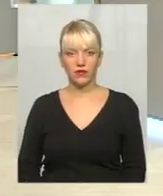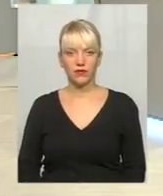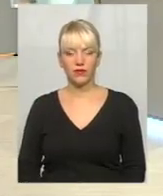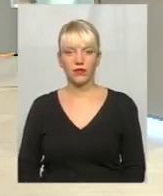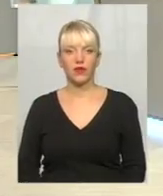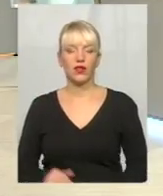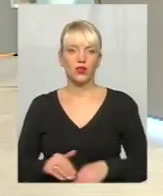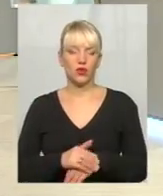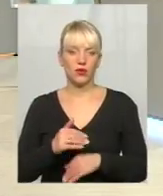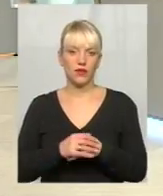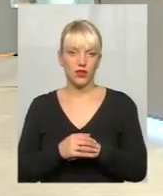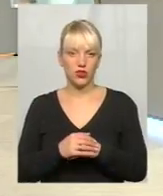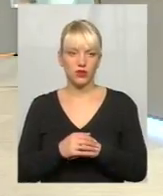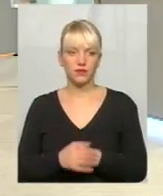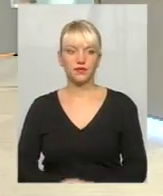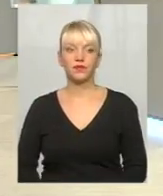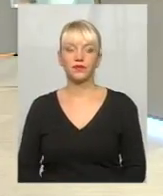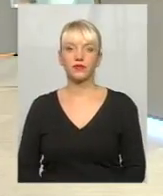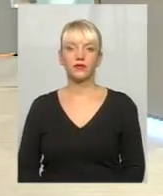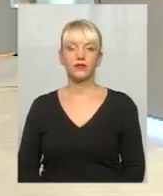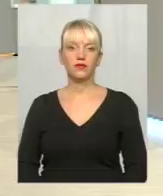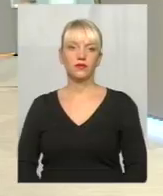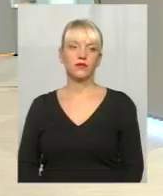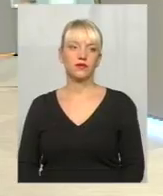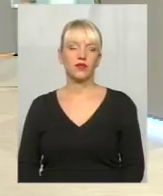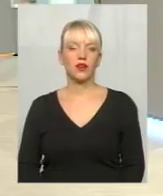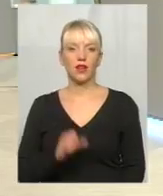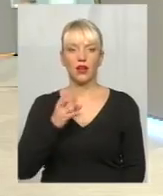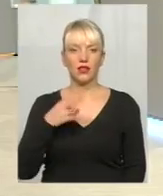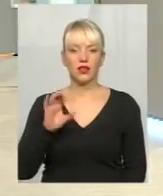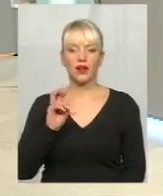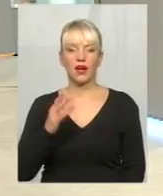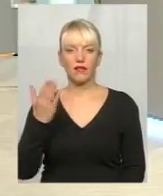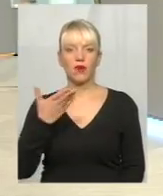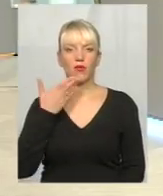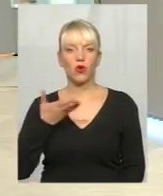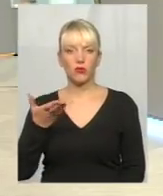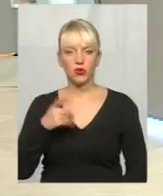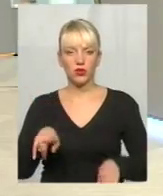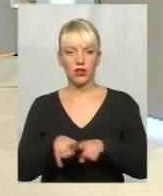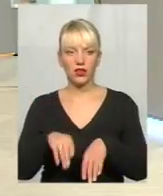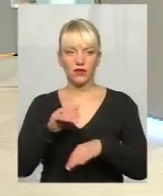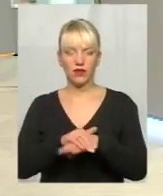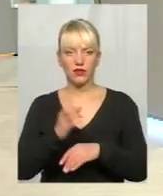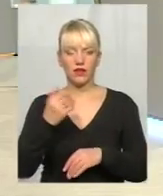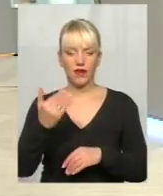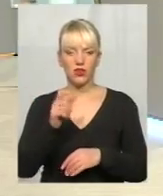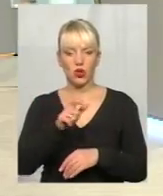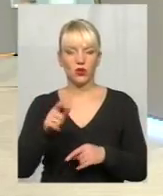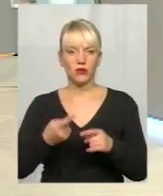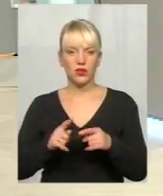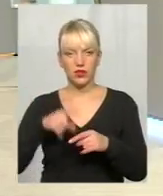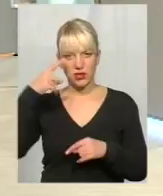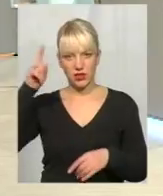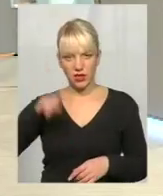Добрий вечір. Добрий вечір. Пане Андрій, а як ви прокоментуєте такий факт, і ваші люди про це знали,